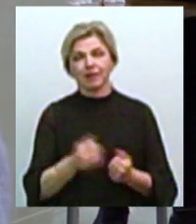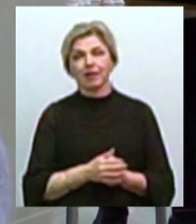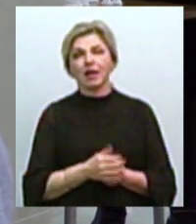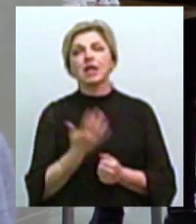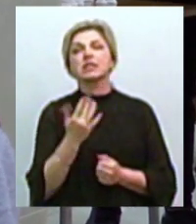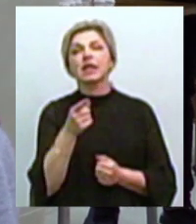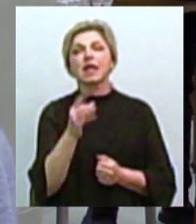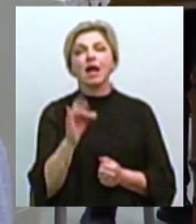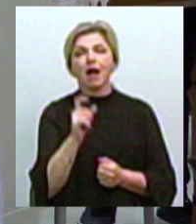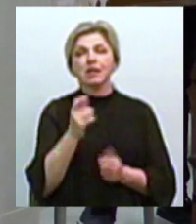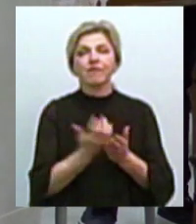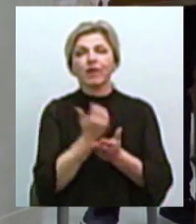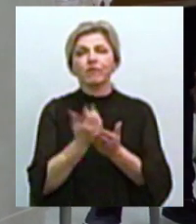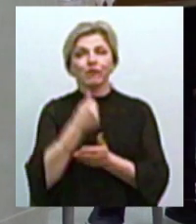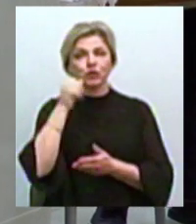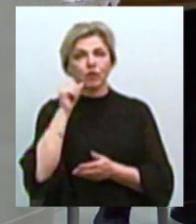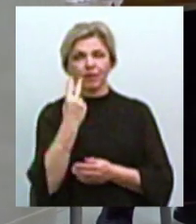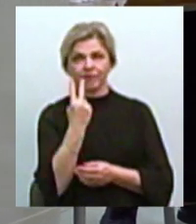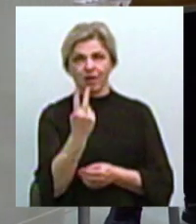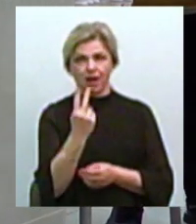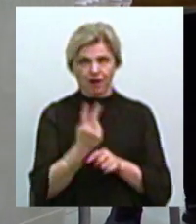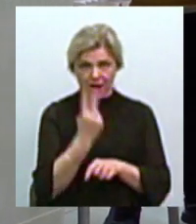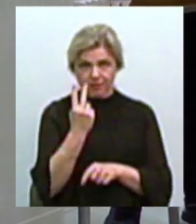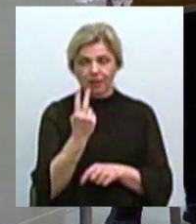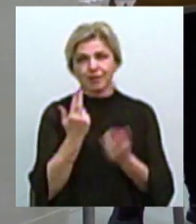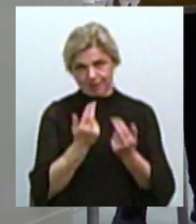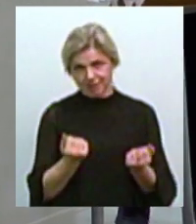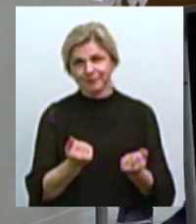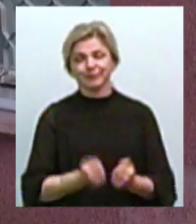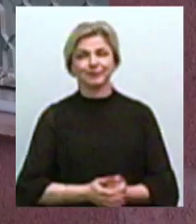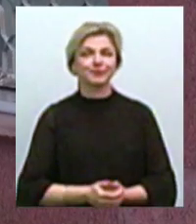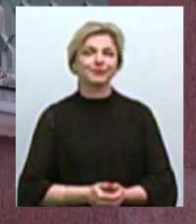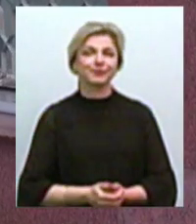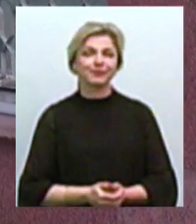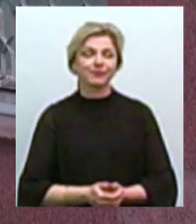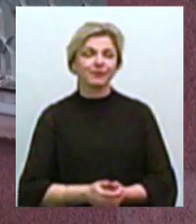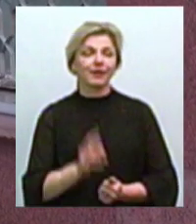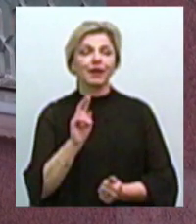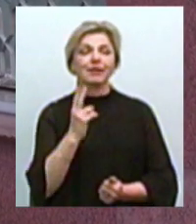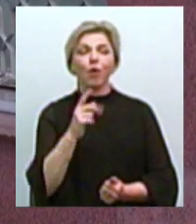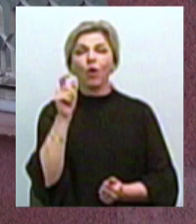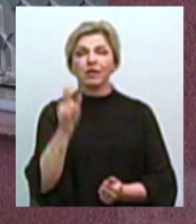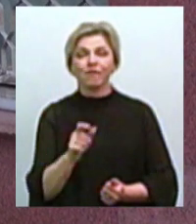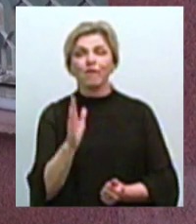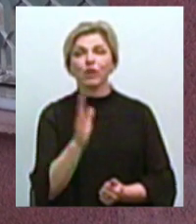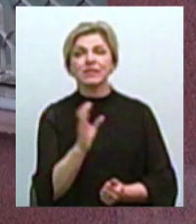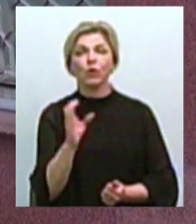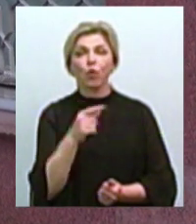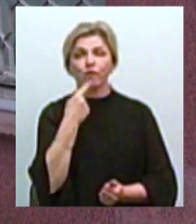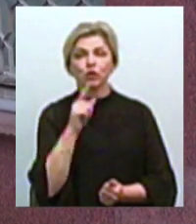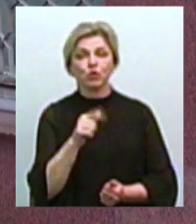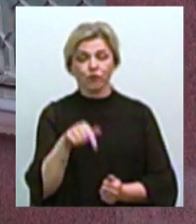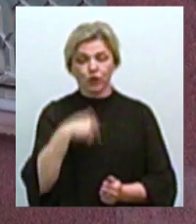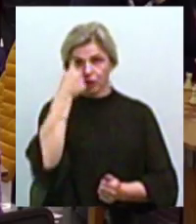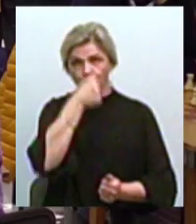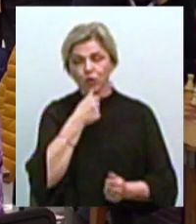разів ти виграв вчора? Два. Два рази? Так. Миколаївець Володимир Сакум каже, що цьогоріч